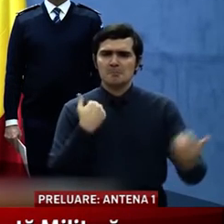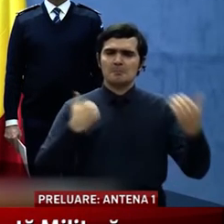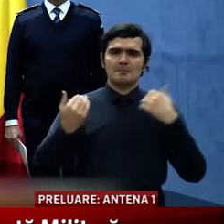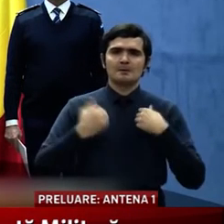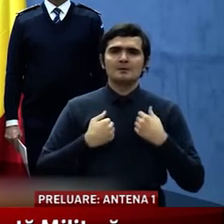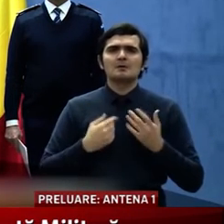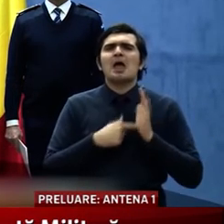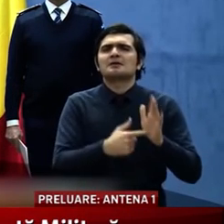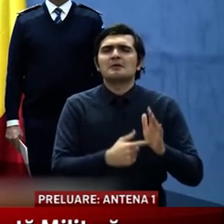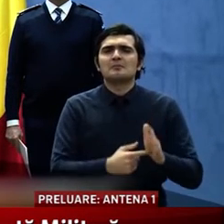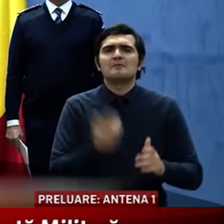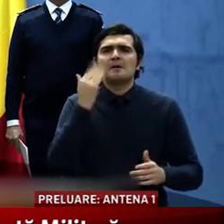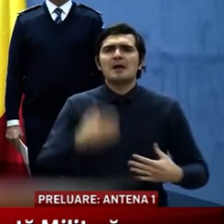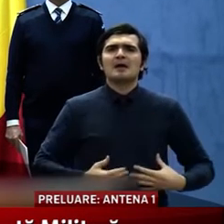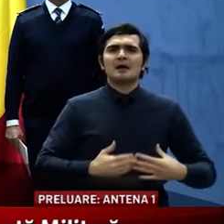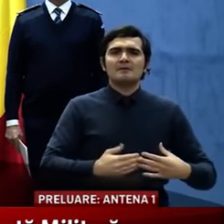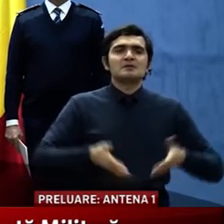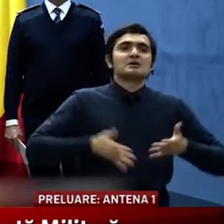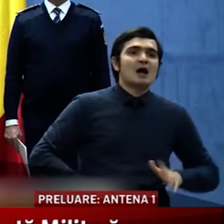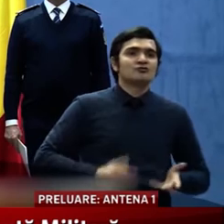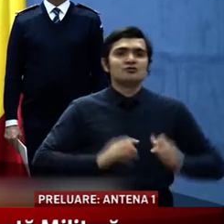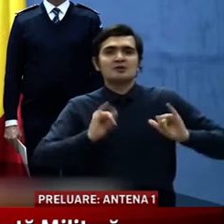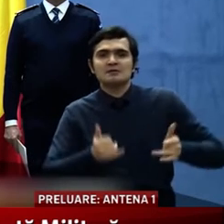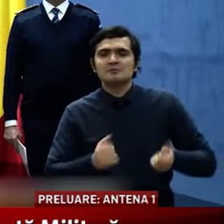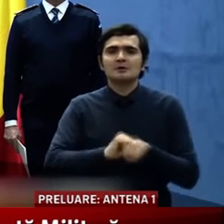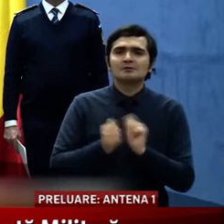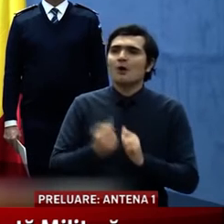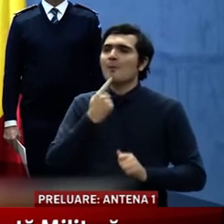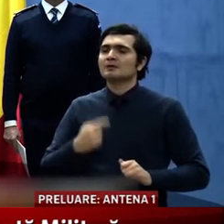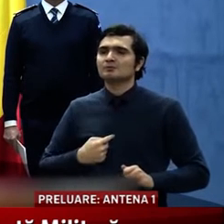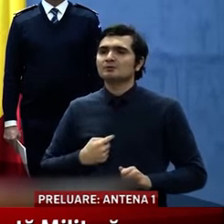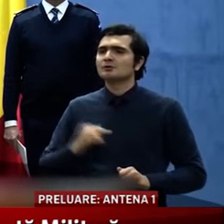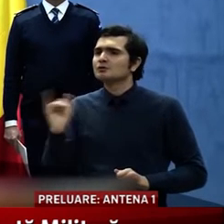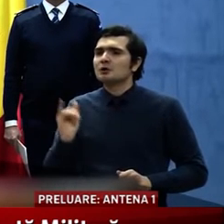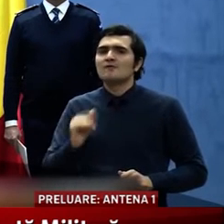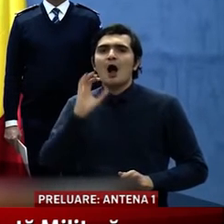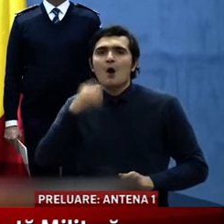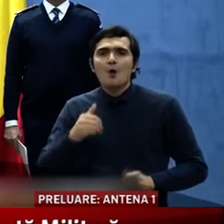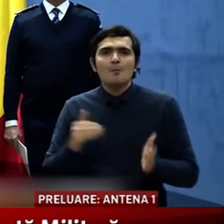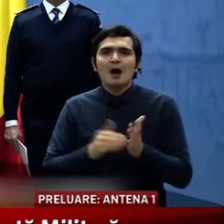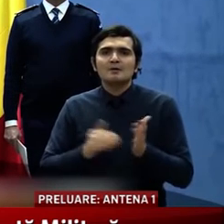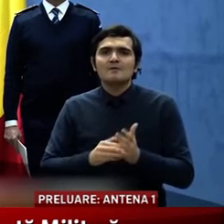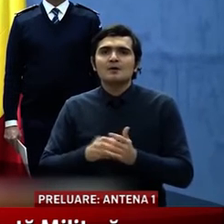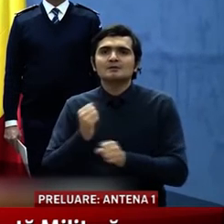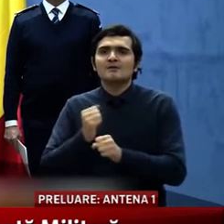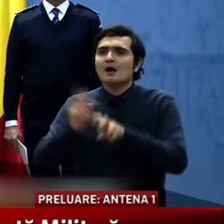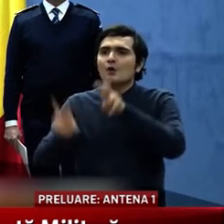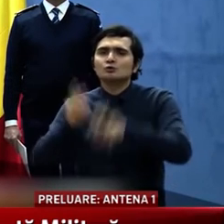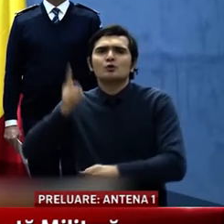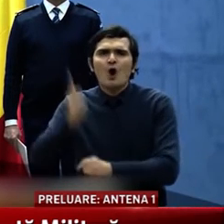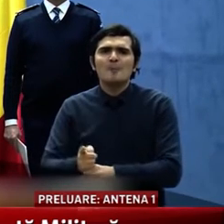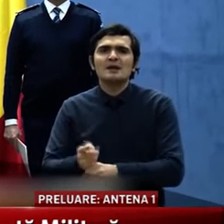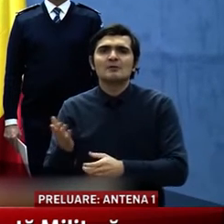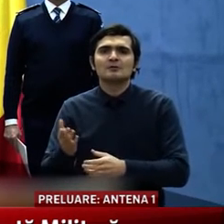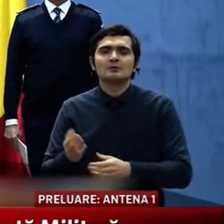avem un caz, o gravida care va naște, ce se întâmplă, avem un caz care trebuie să meargă cineva pentru un consult obligatoriu.